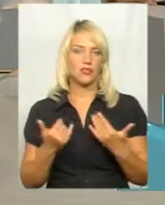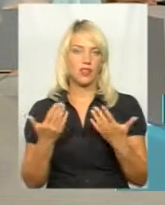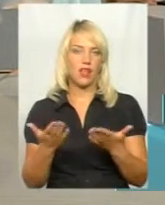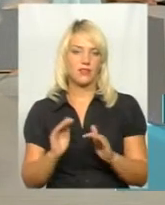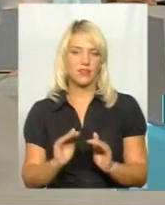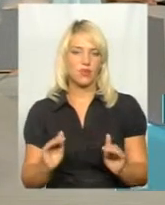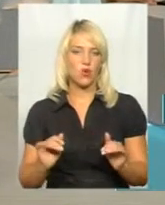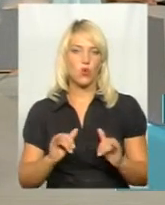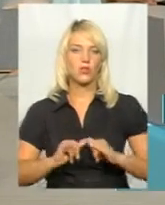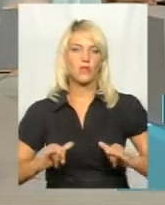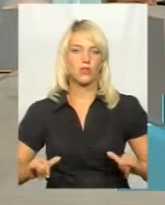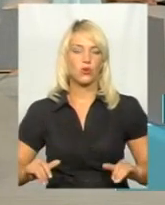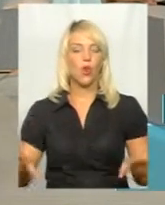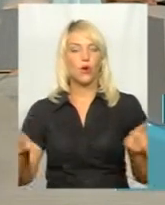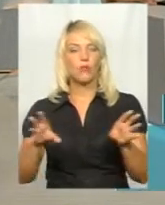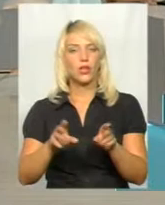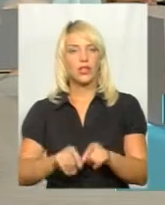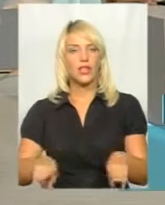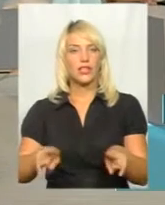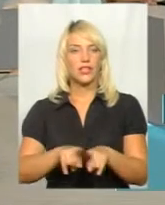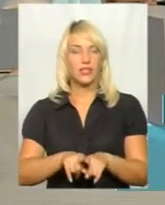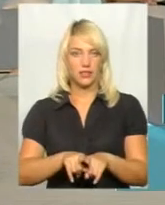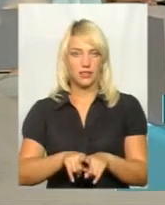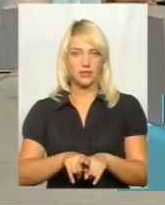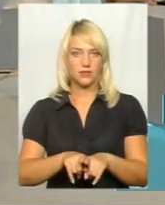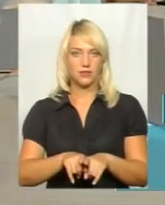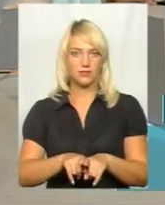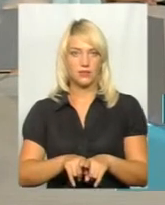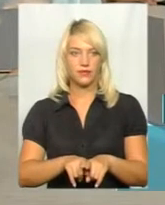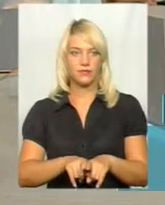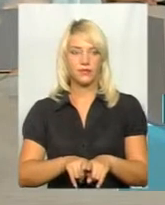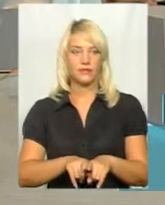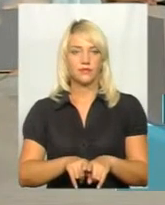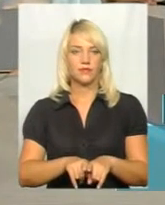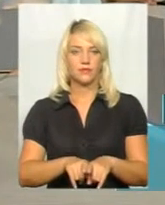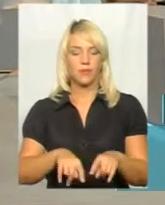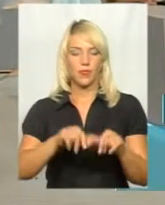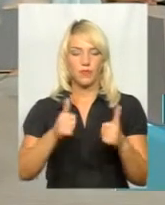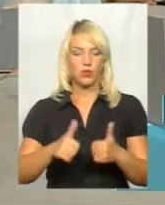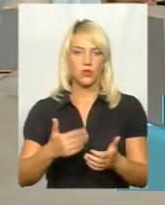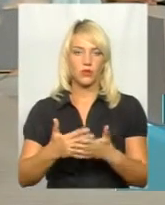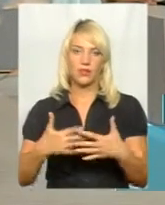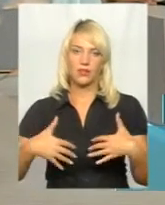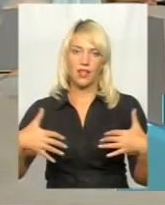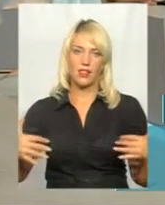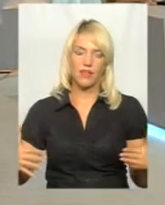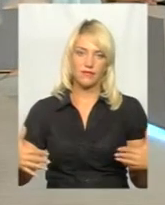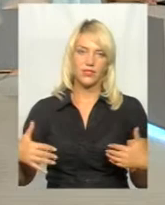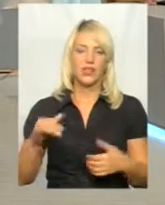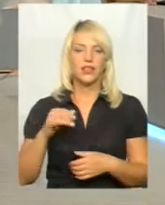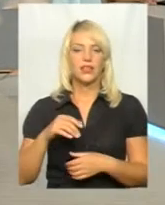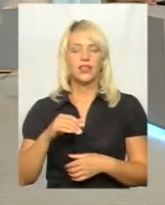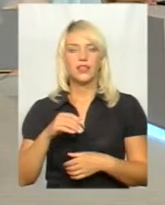розвитку. Поєднання таких метафоричних фігур, там, лев, і в той же час